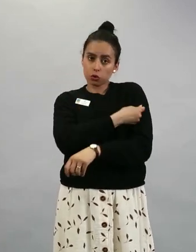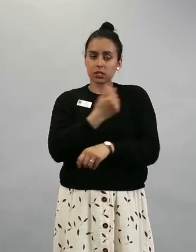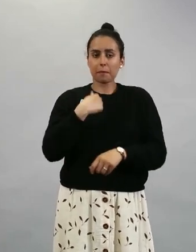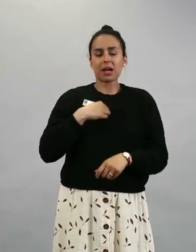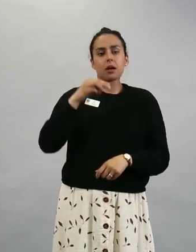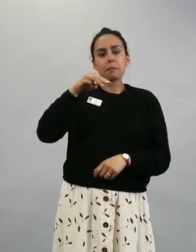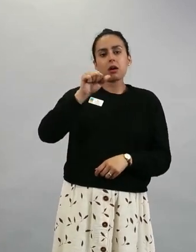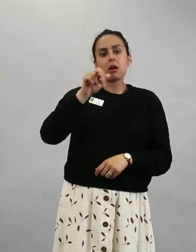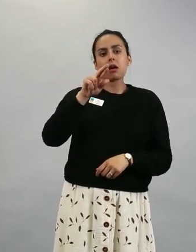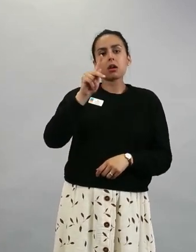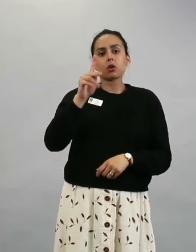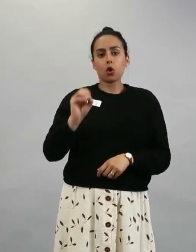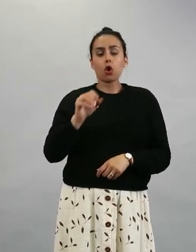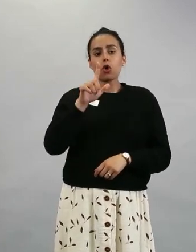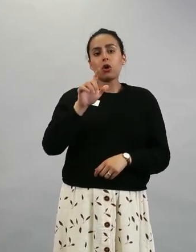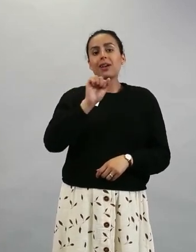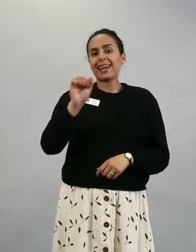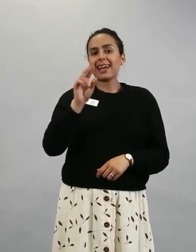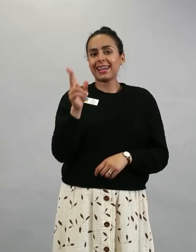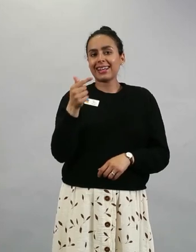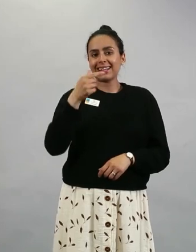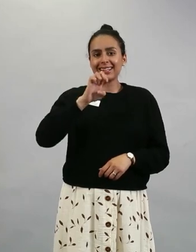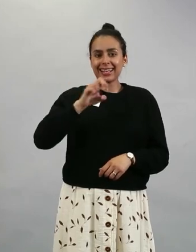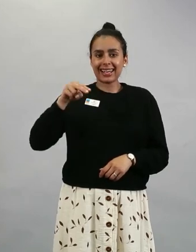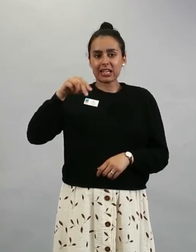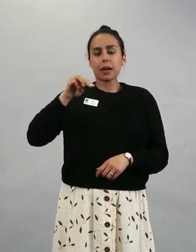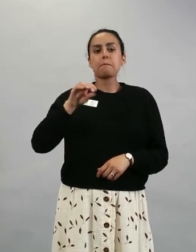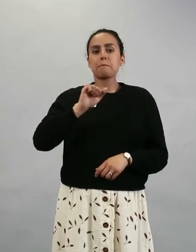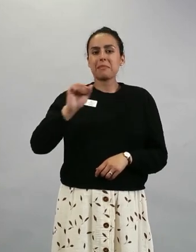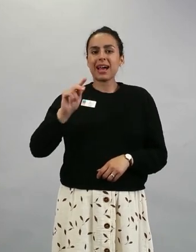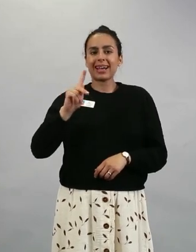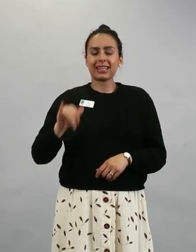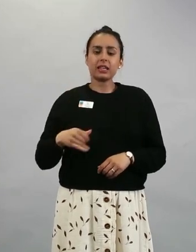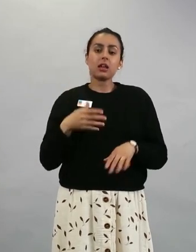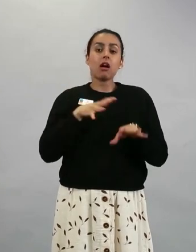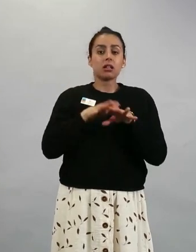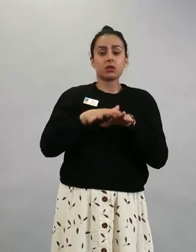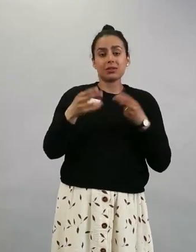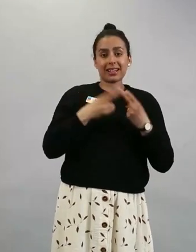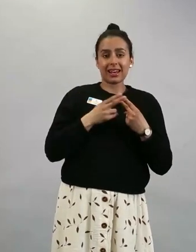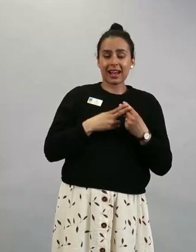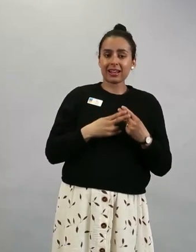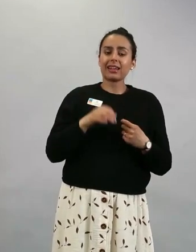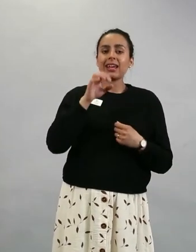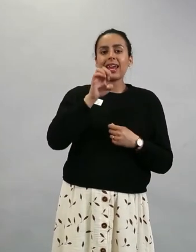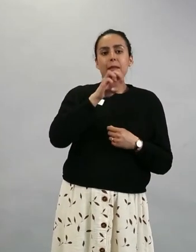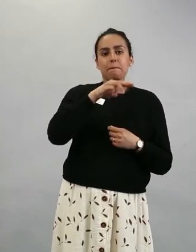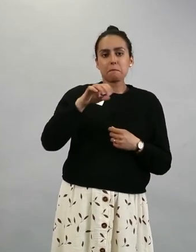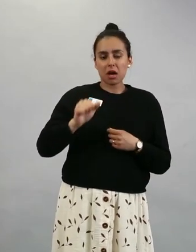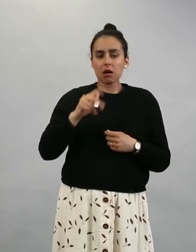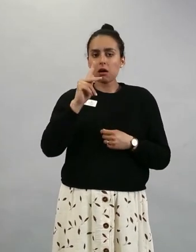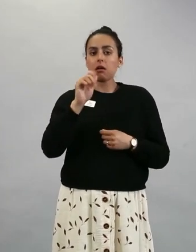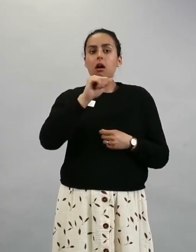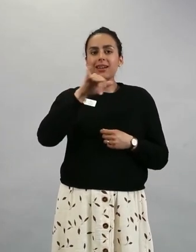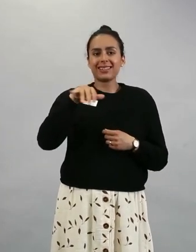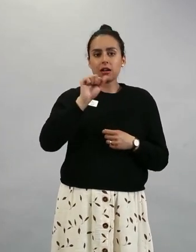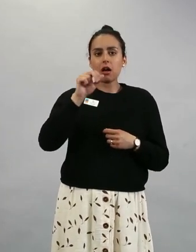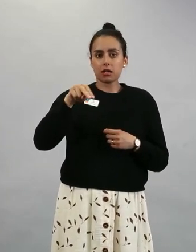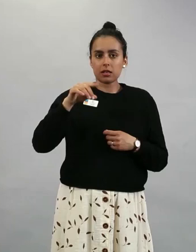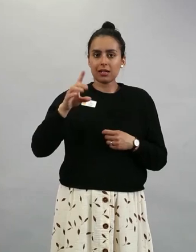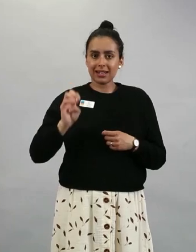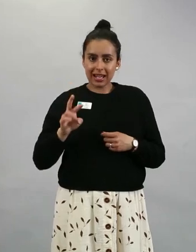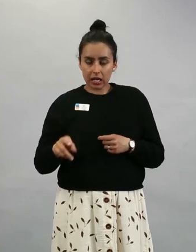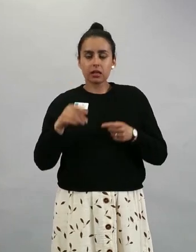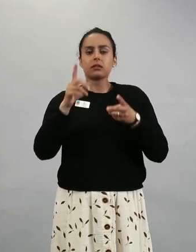Marko Lähteenmäki ja paikalla meillä ovat täällä asiantuntijalääkärit Emma Kajander ja ylilääkäri Anna Nohnek vastaamassa teidän